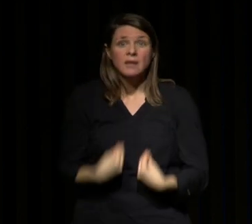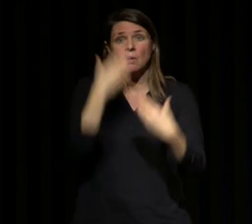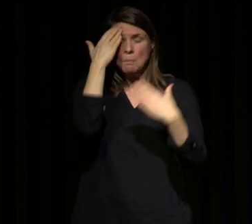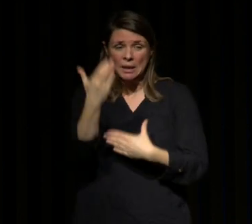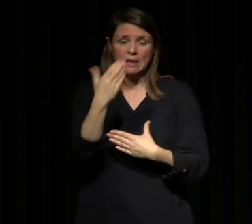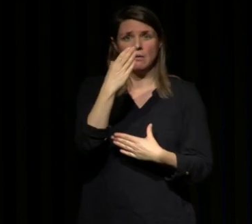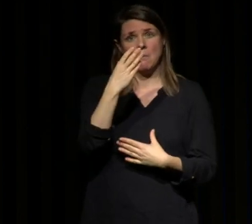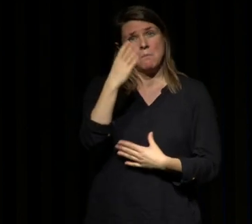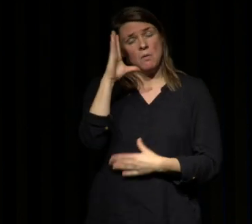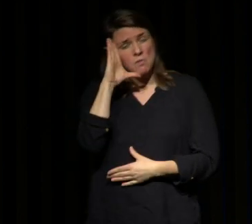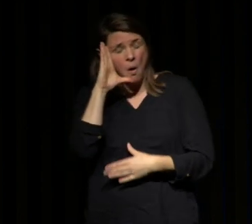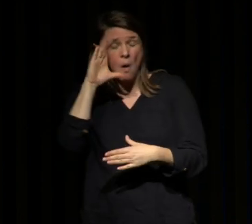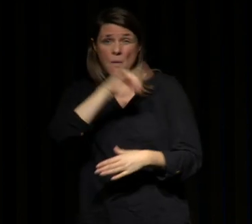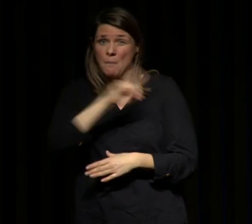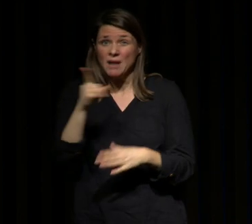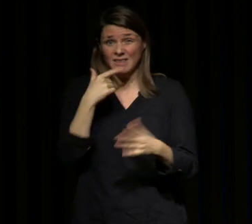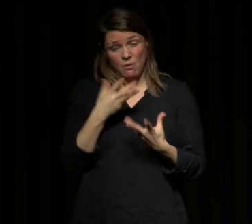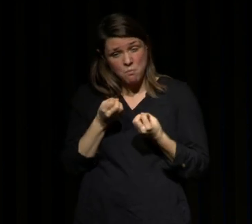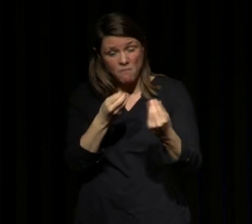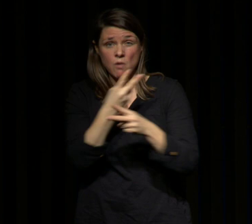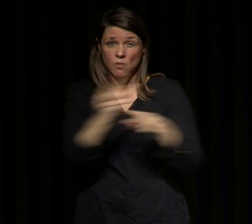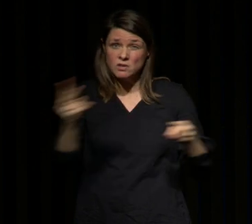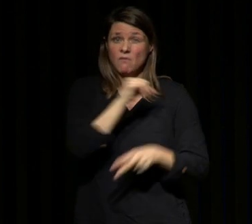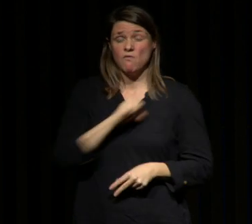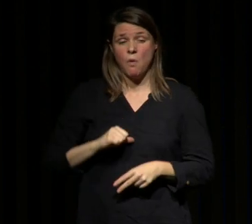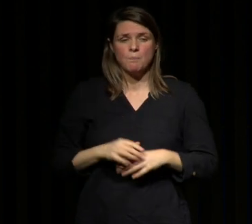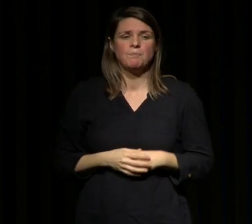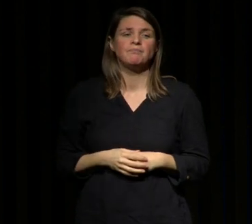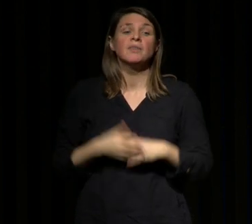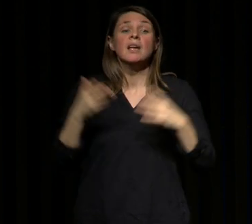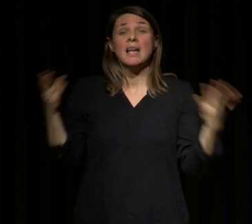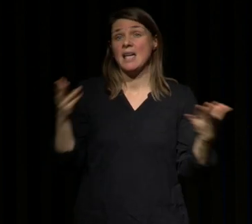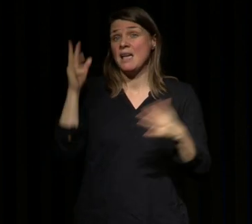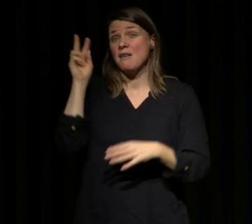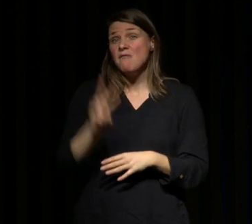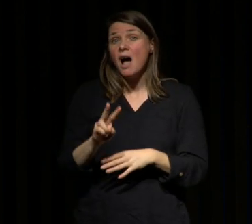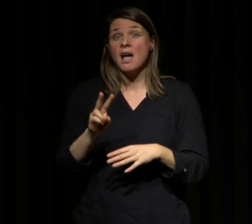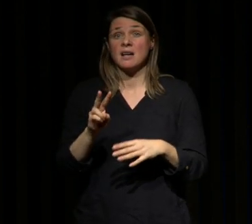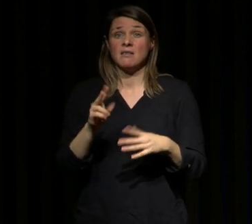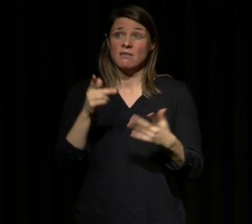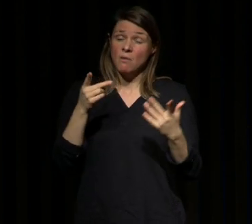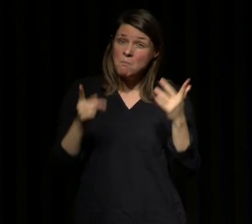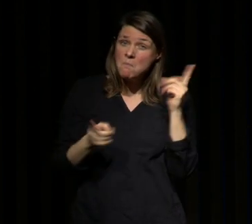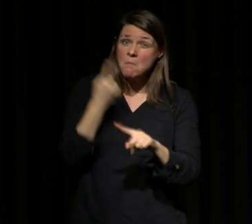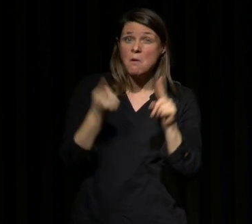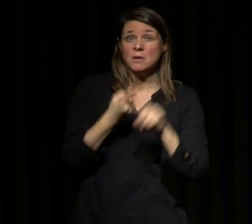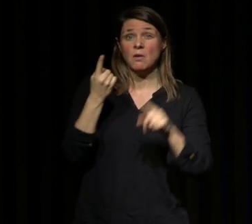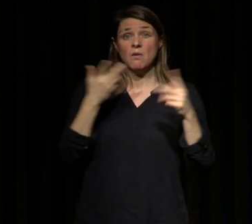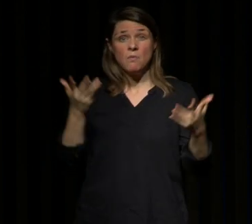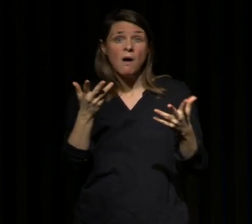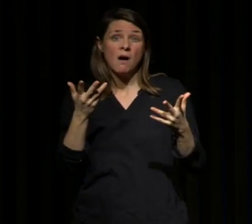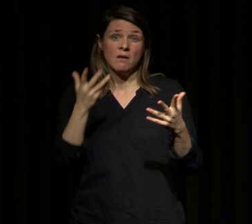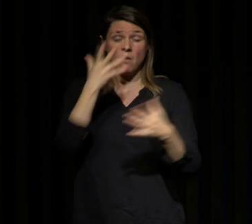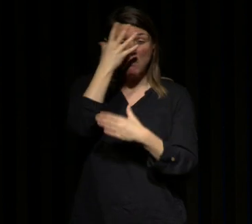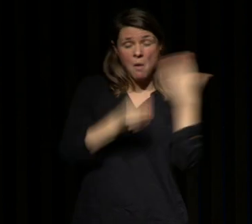privation de sommeil se mettent réellement en danger et malgré tout cela c'est-à malgré l'importance des effets de la